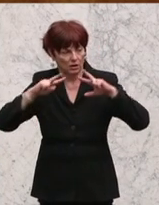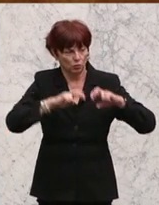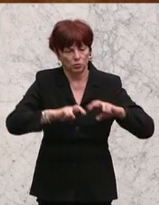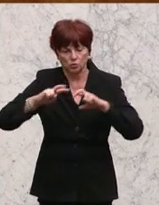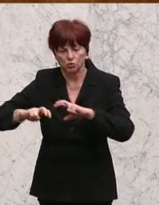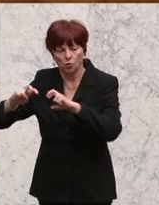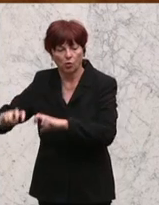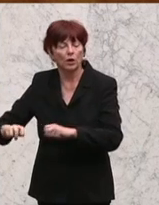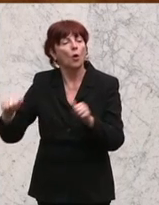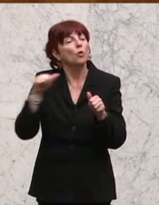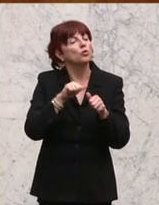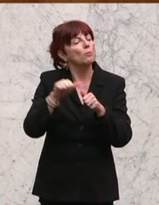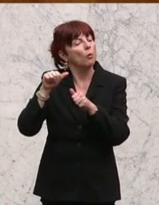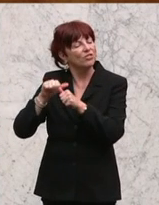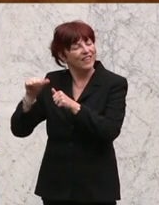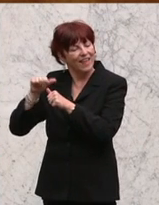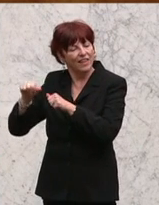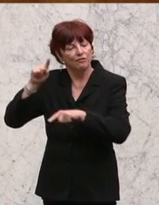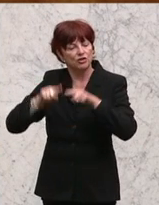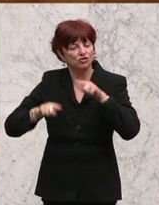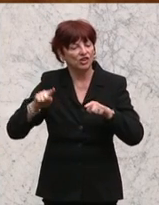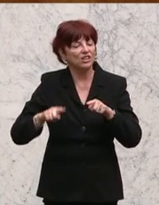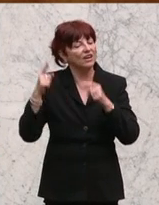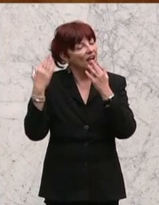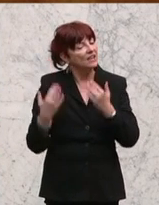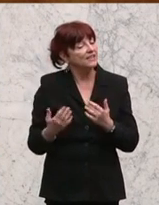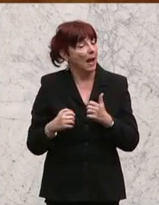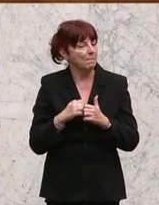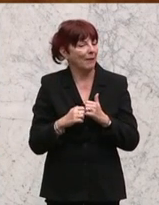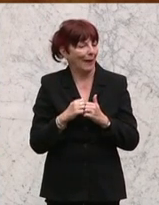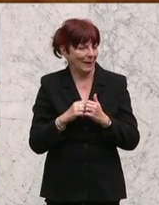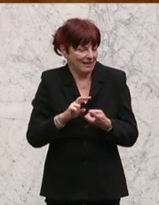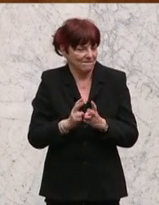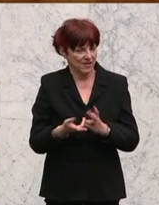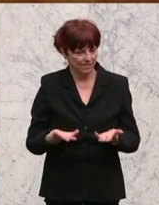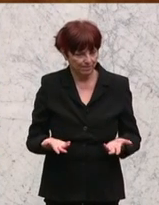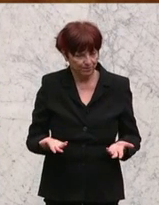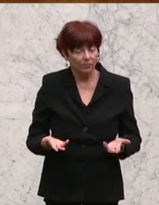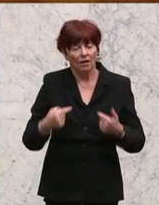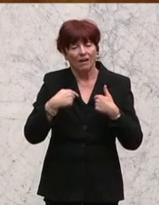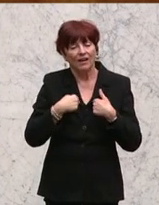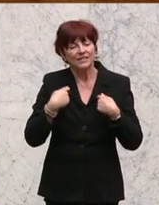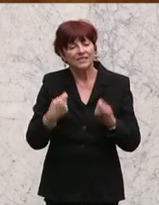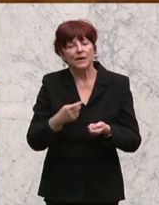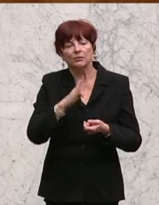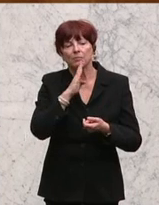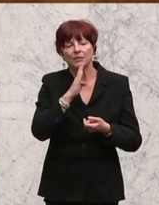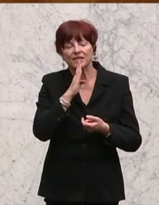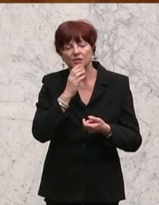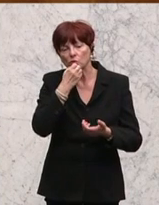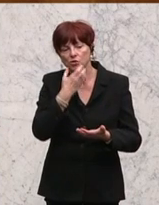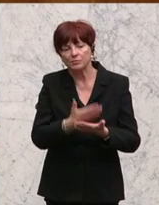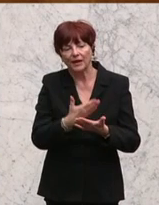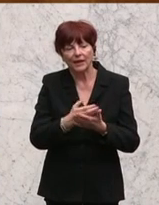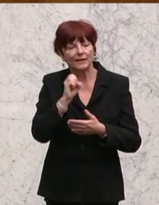Modelle, wie man diese Zahlen auch rechnet. Wir haben einen Pensionsreport der Europäischen